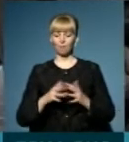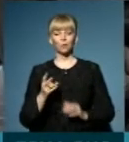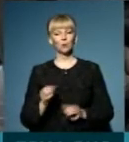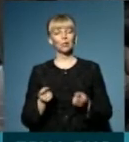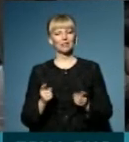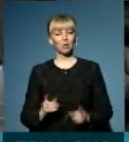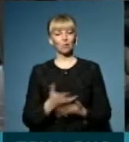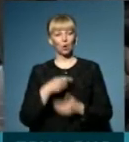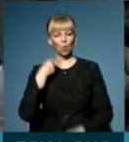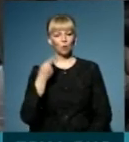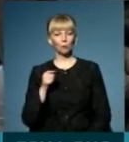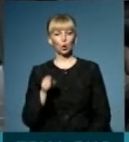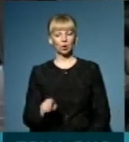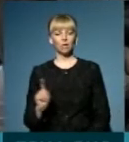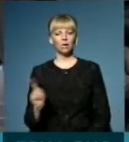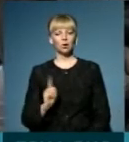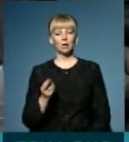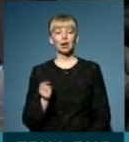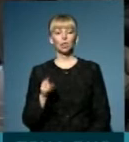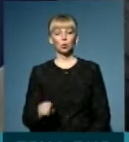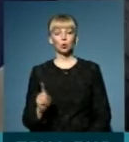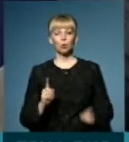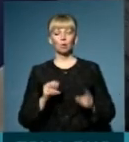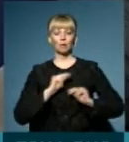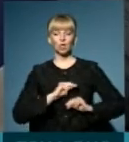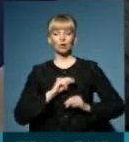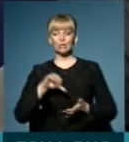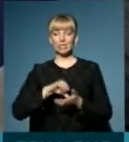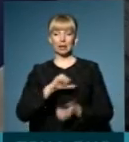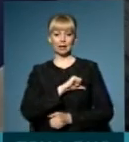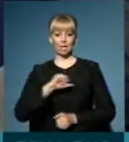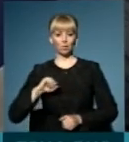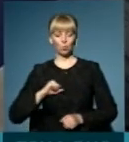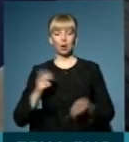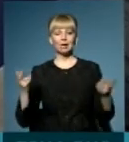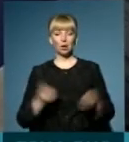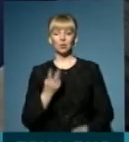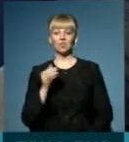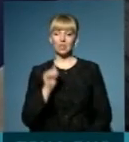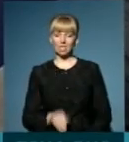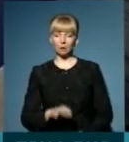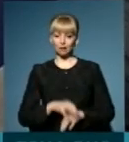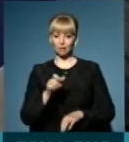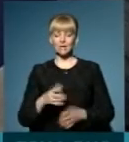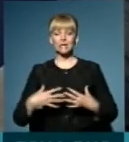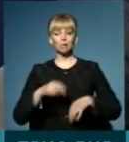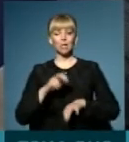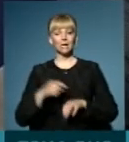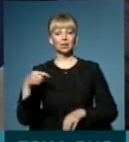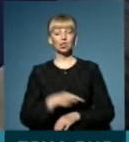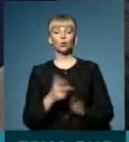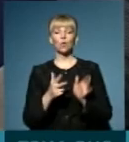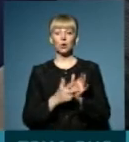Насправді ми говоримо про те, що для того, щоб працював дільничний терапевт, необхідно дві тисячі пацієнтів, сімейний лікар –